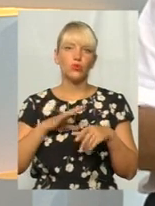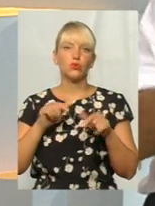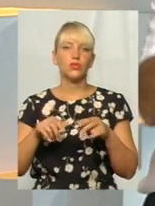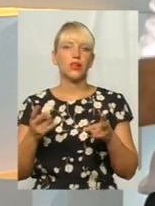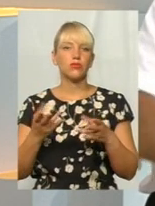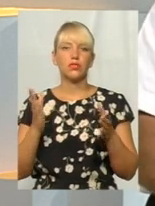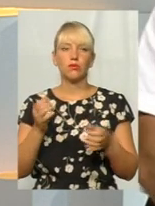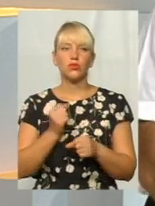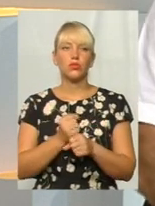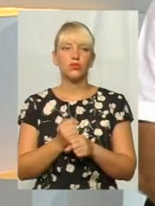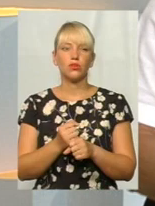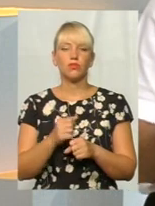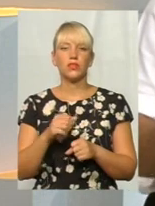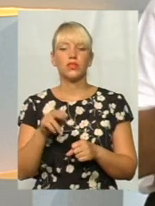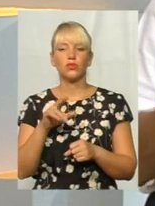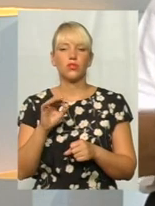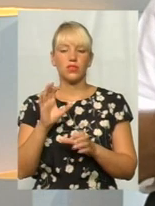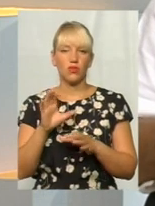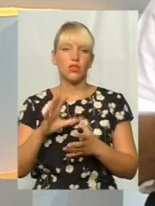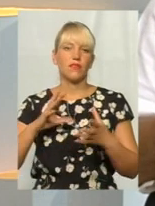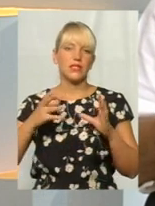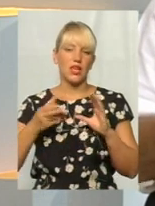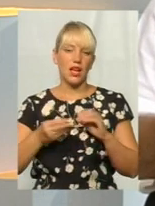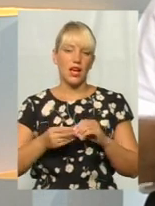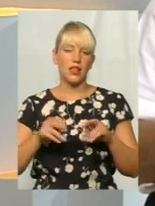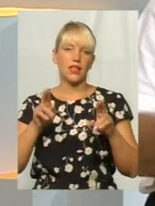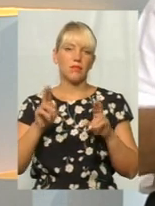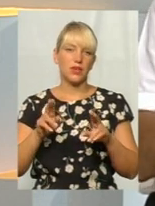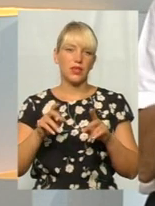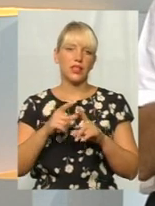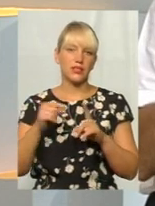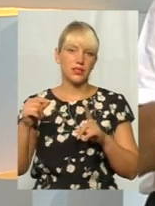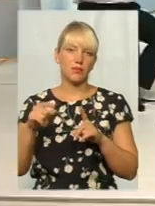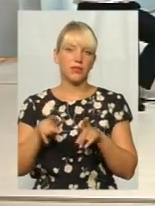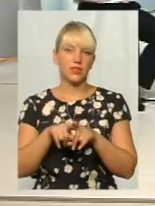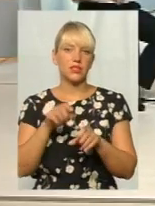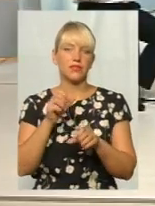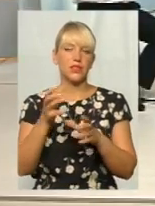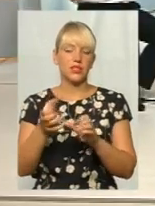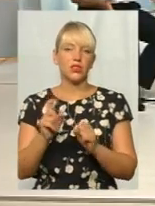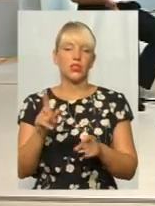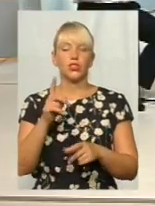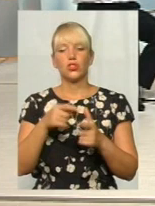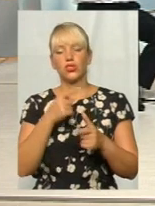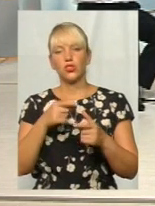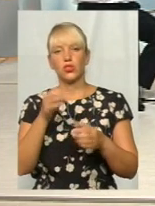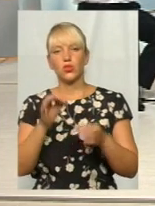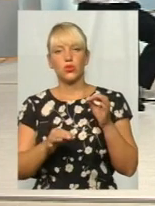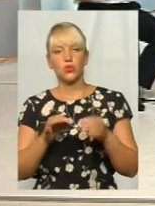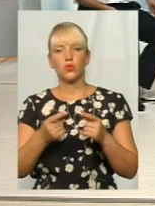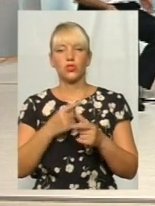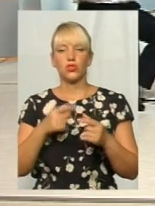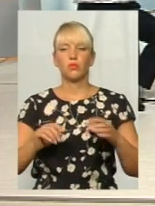до закону. Хоча загальний принцип взяти, що в нас чи судді, чи прокурори, чи